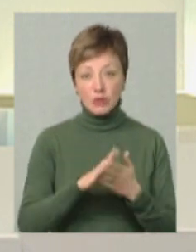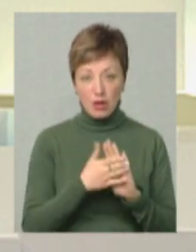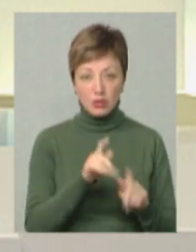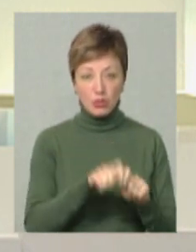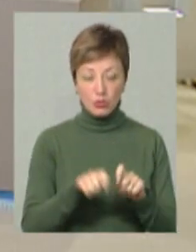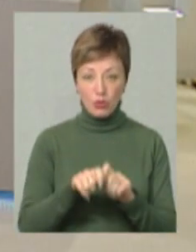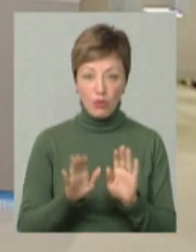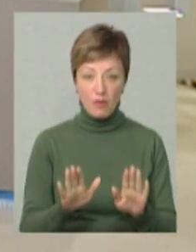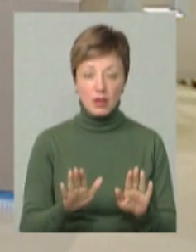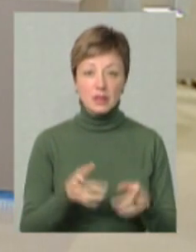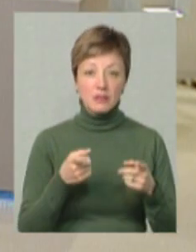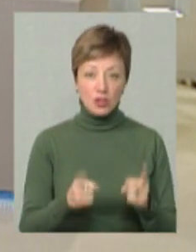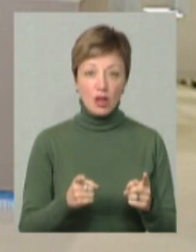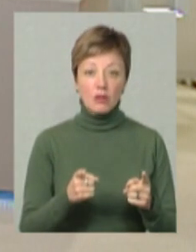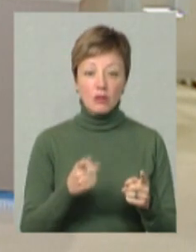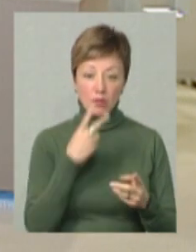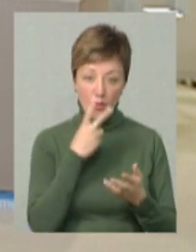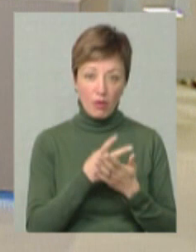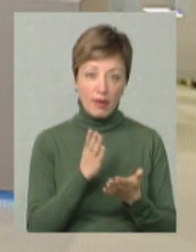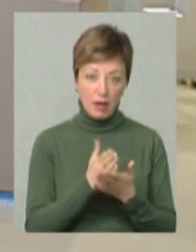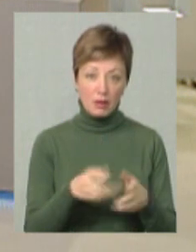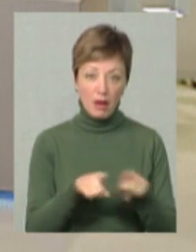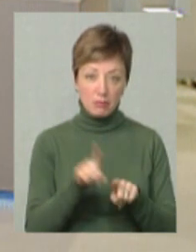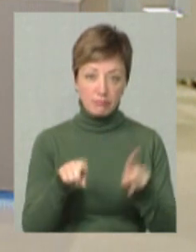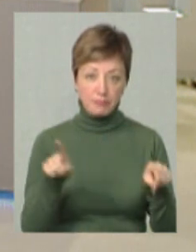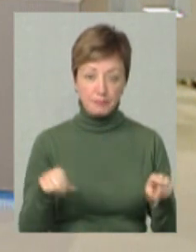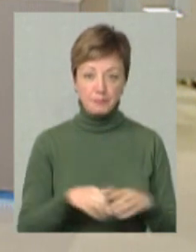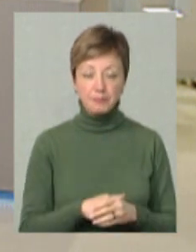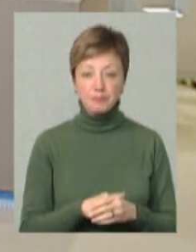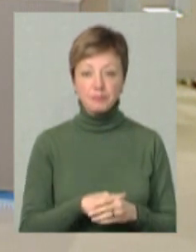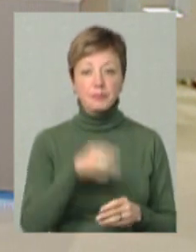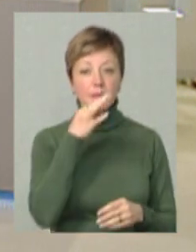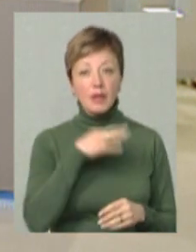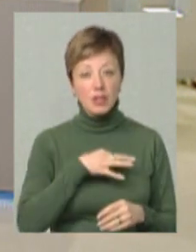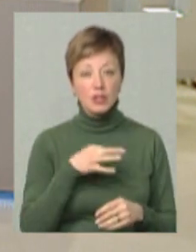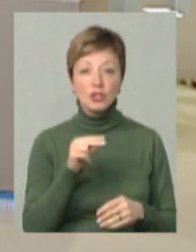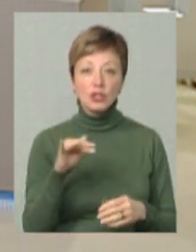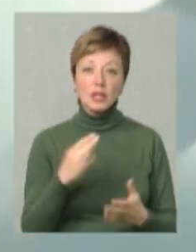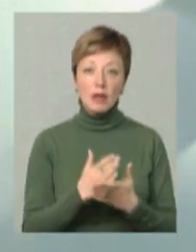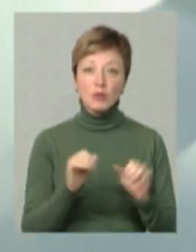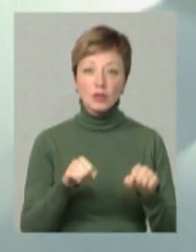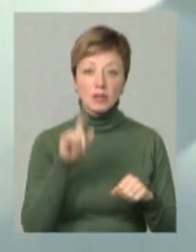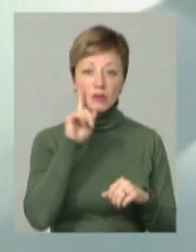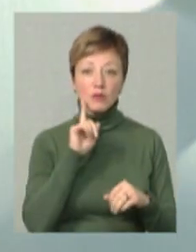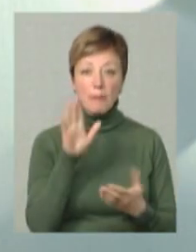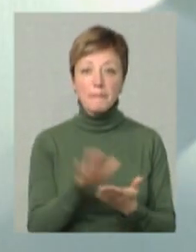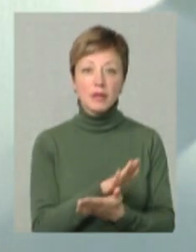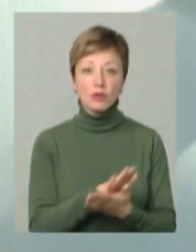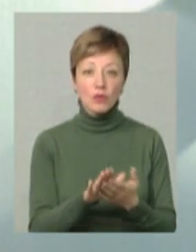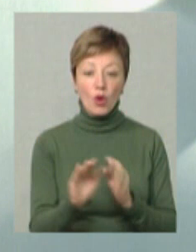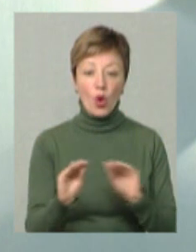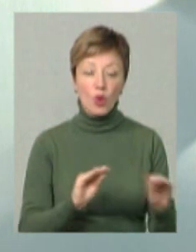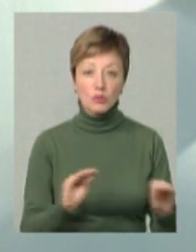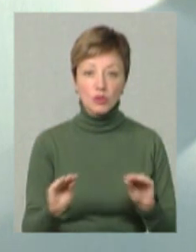контрольована. Ну, звичайно, прояви є такі. А скажіть, чи є ще можливості для тимчасового безкоштовного